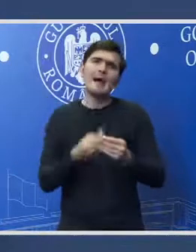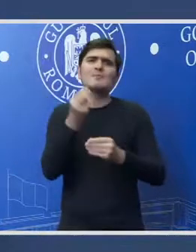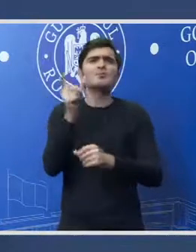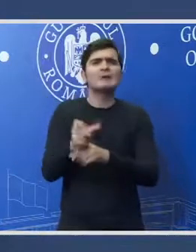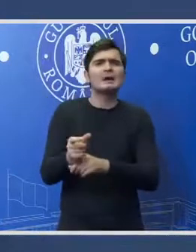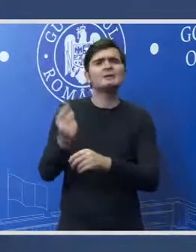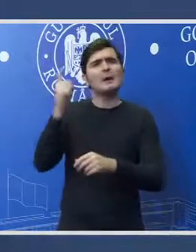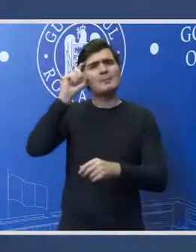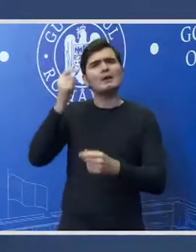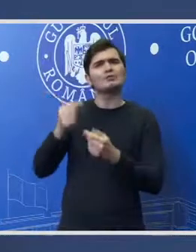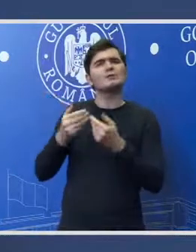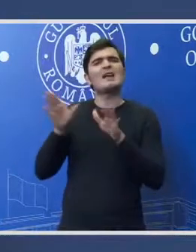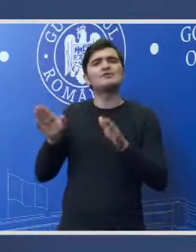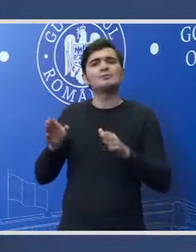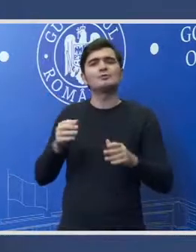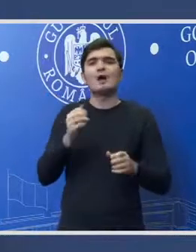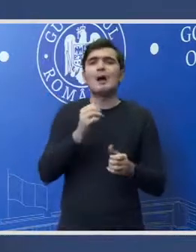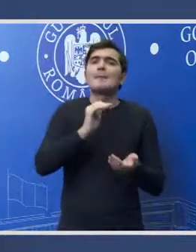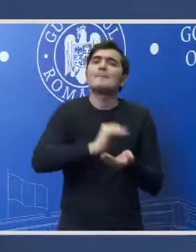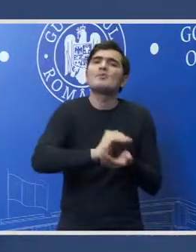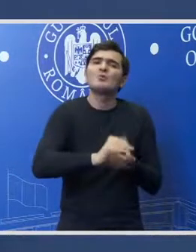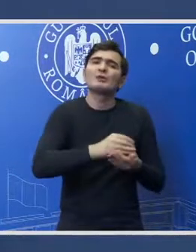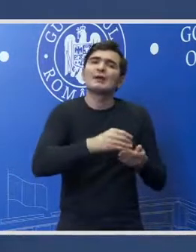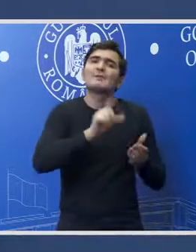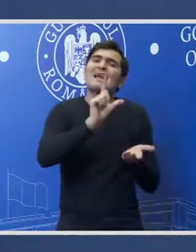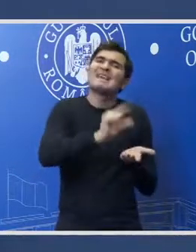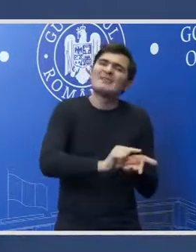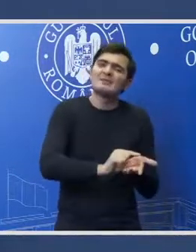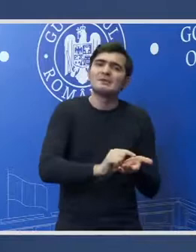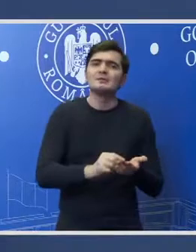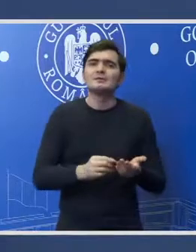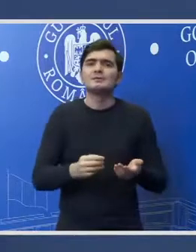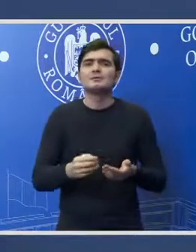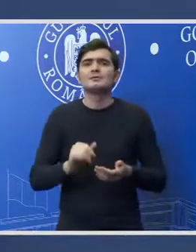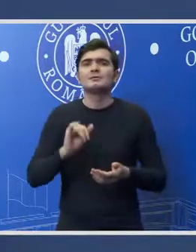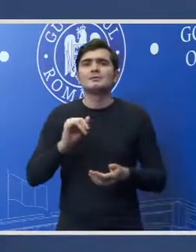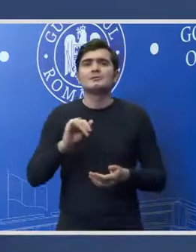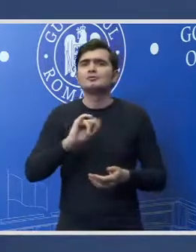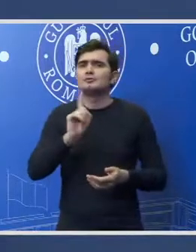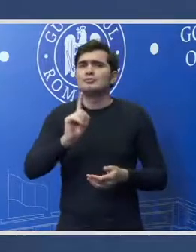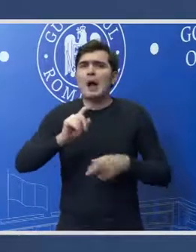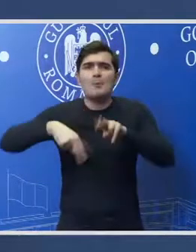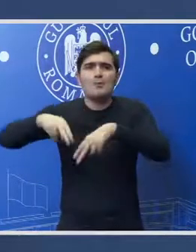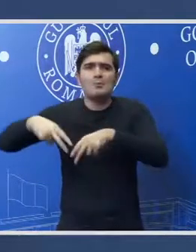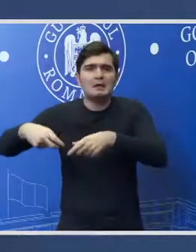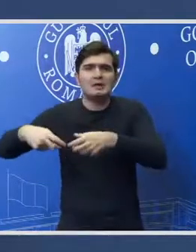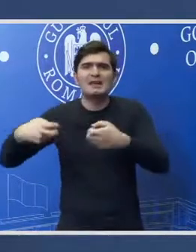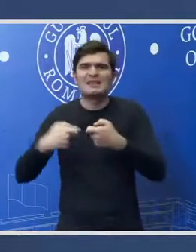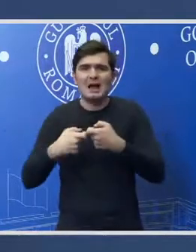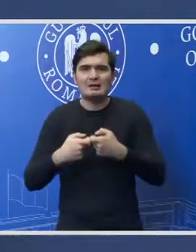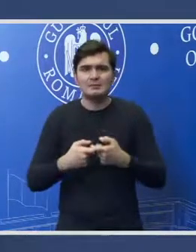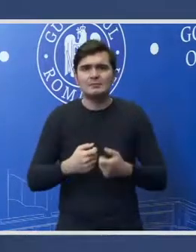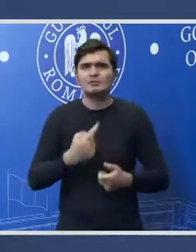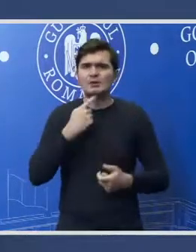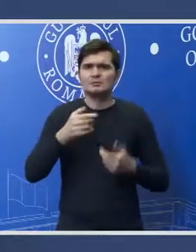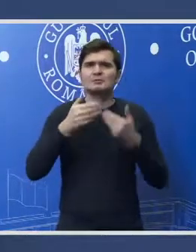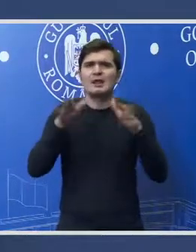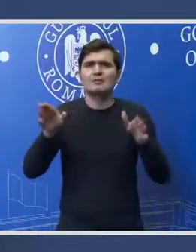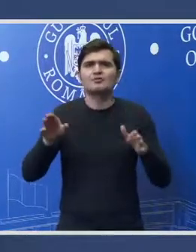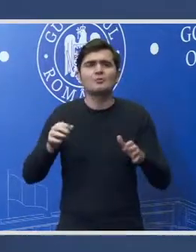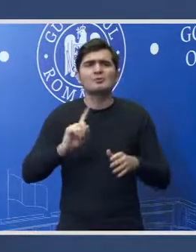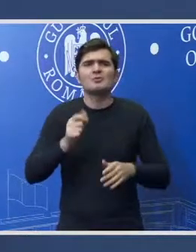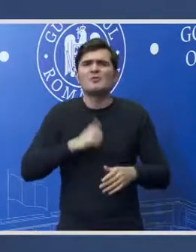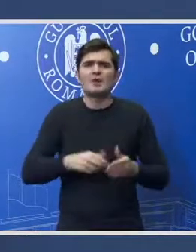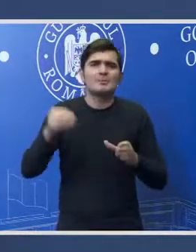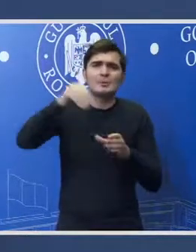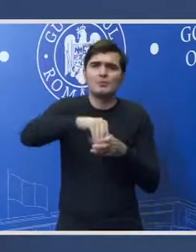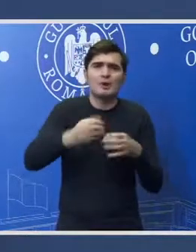să ne împrumutăm mai ieftin și să finanțăm tot deficitul bugetar și fără să umblăm la taxe. Este un lucru pe care l-am spus din primul moment, că nu vom introduce taxe, vom